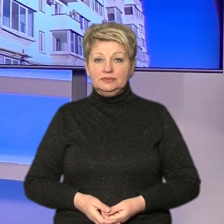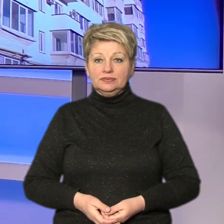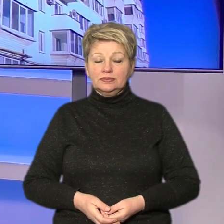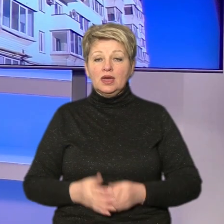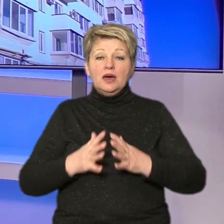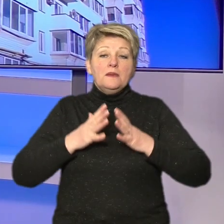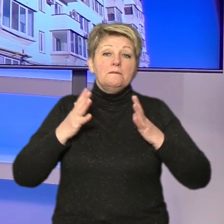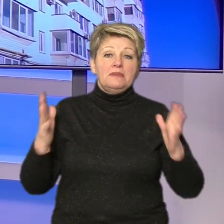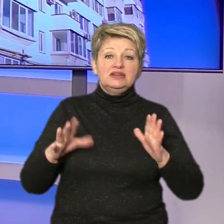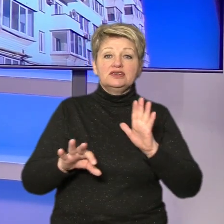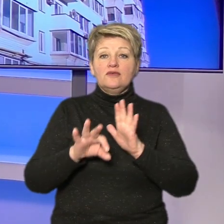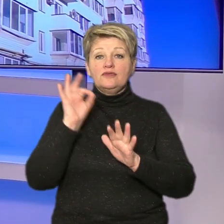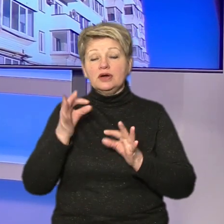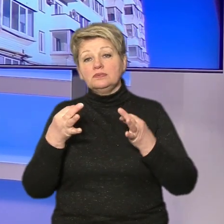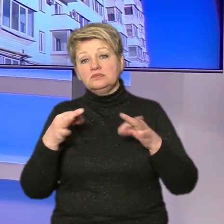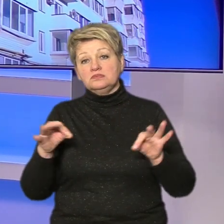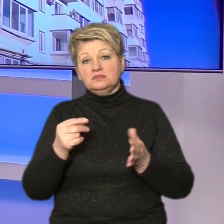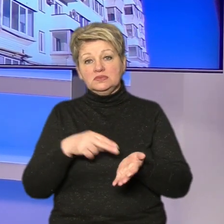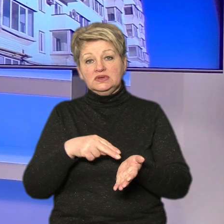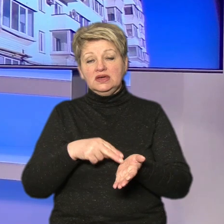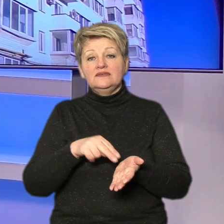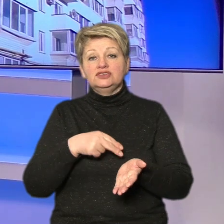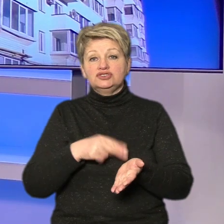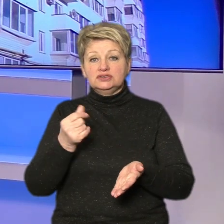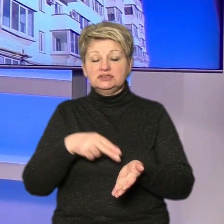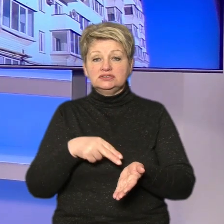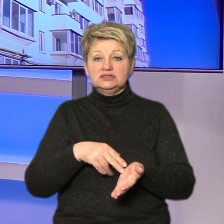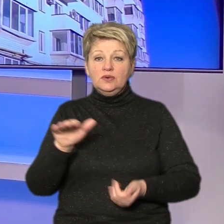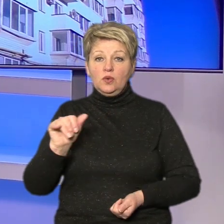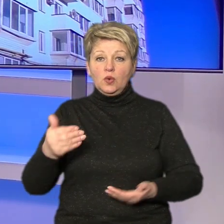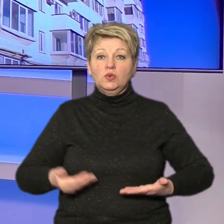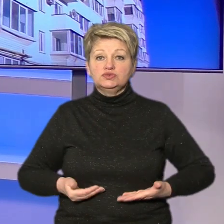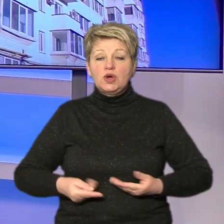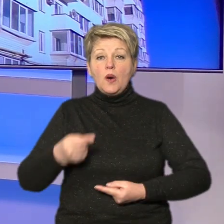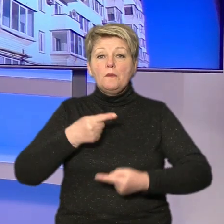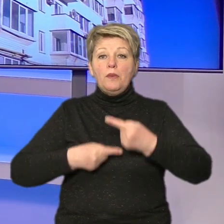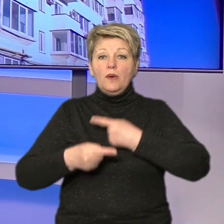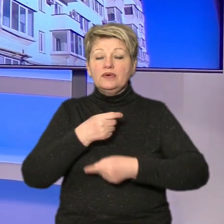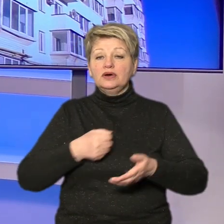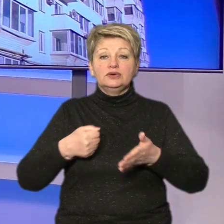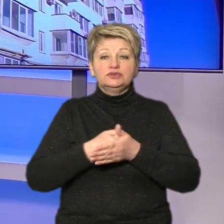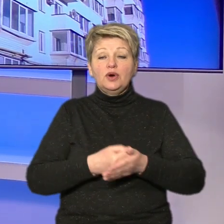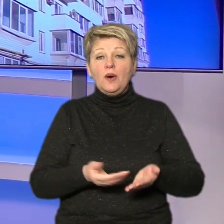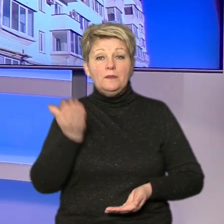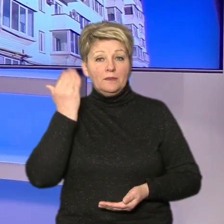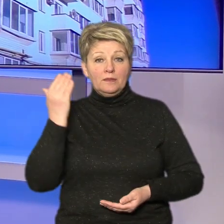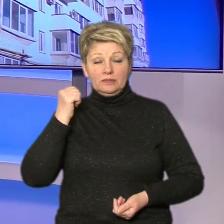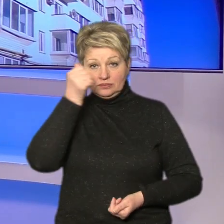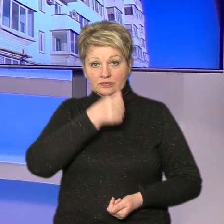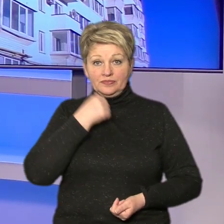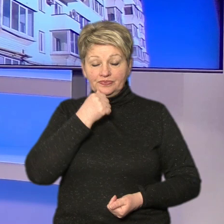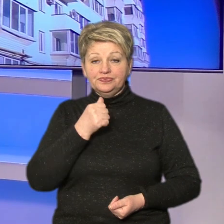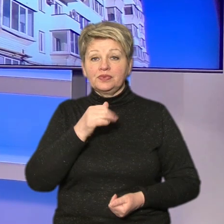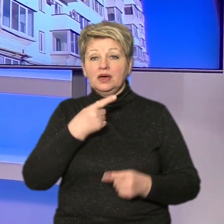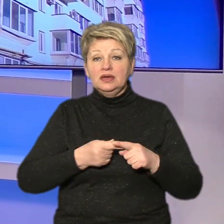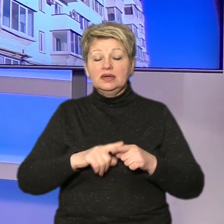Більший вибір і доступніші ціни. У Черкасах вартість оренди житла повернулася на рівень до повномасштабного вторгнення. Про це